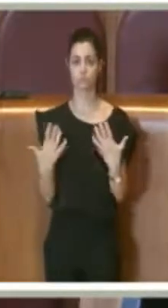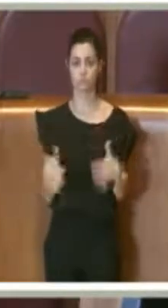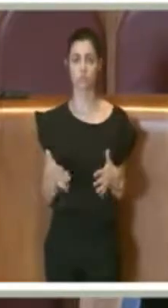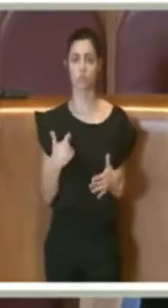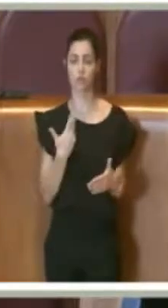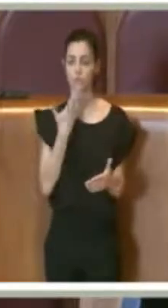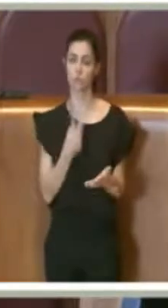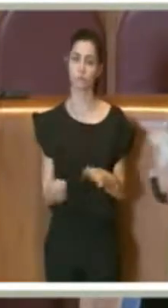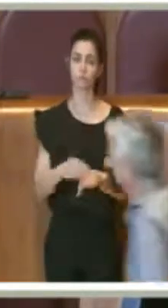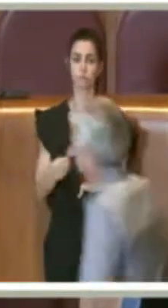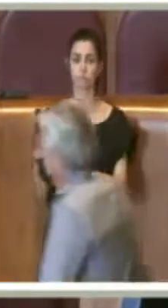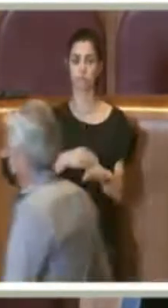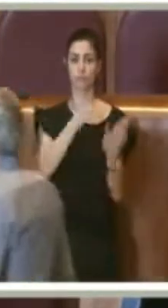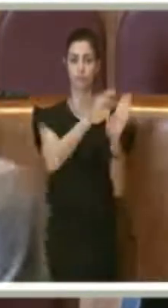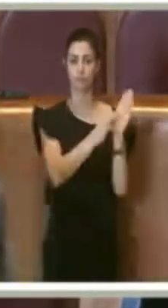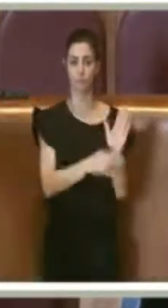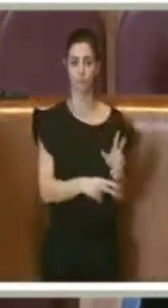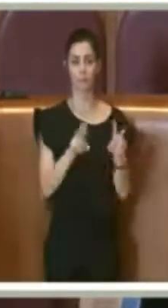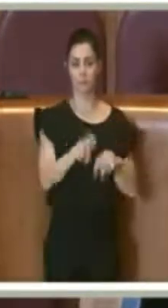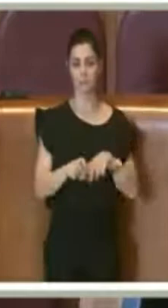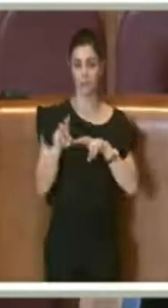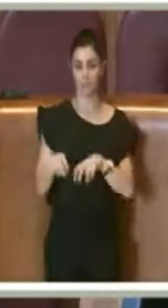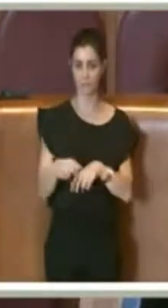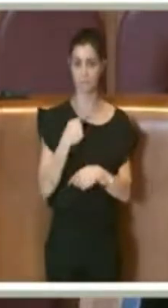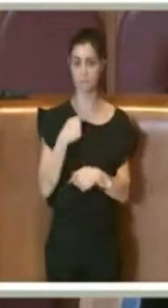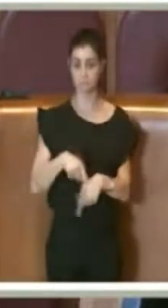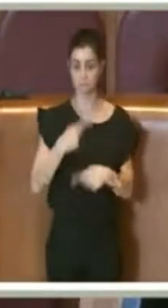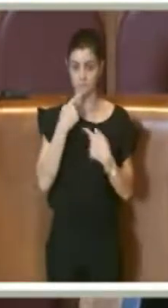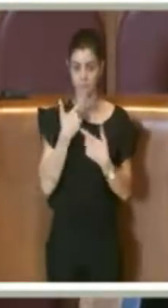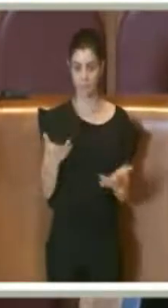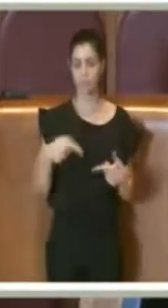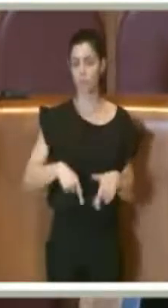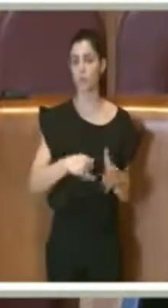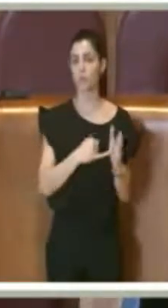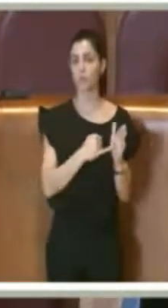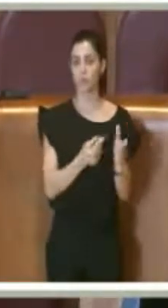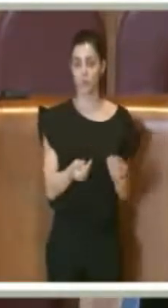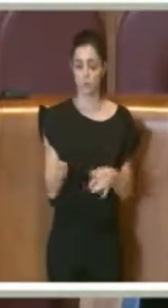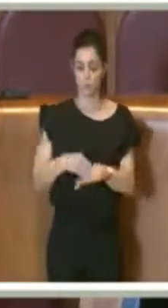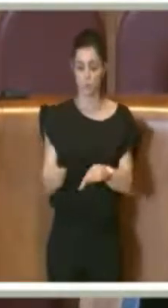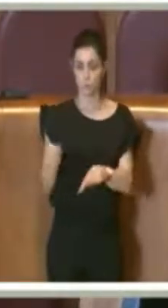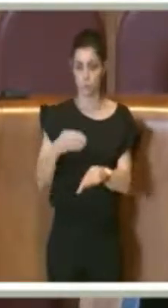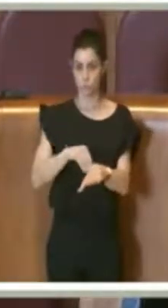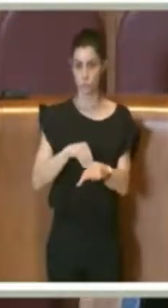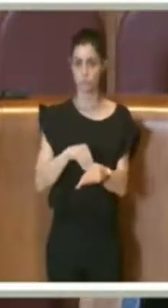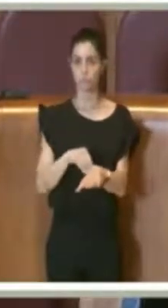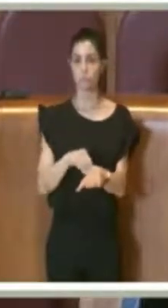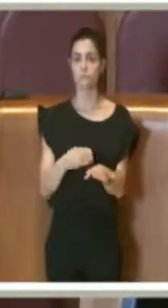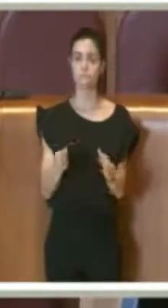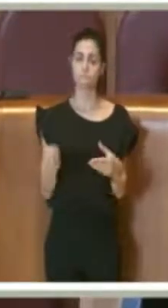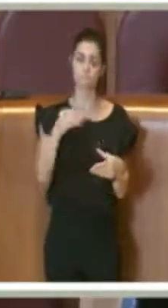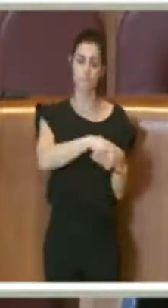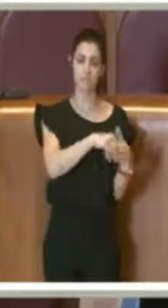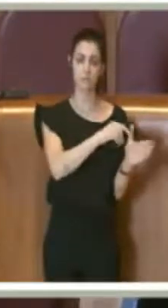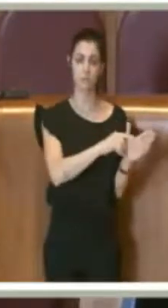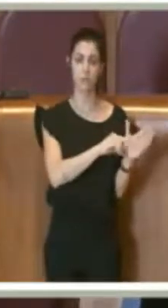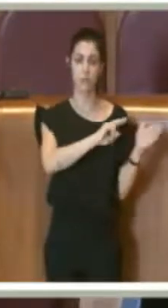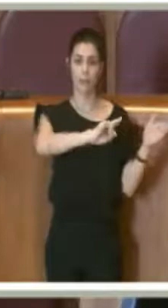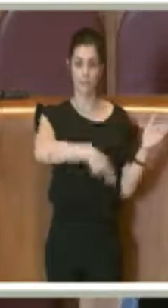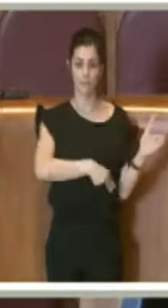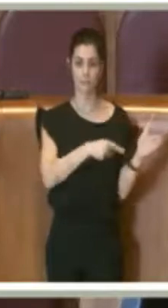inserirlo nel regolamento scavi. Questo lo dico e queste ultime modifiche fanno parte degli emendamenti così non